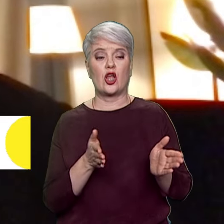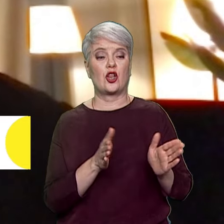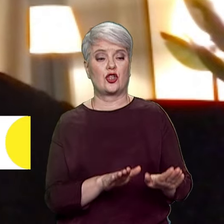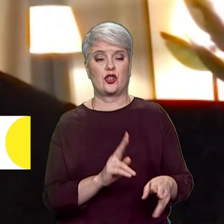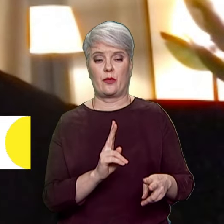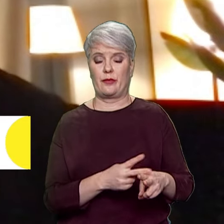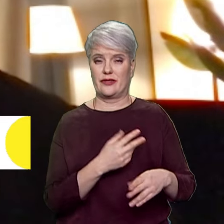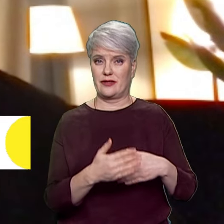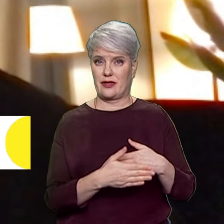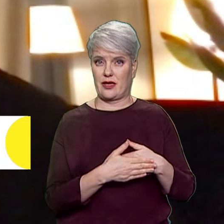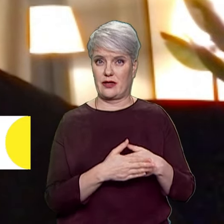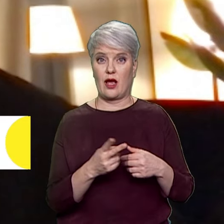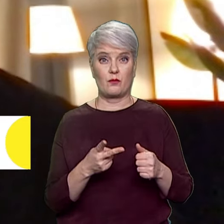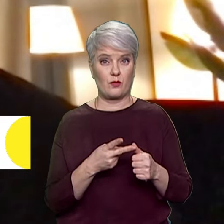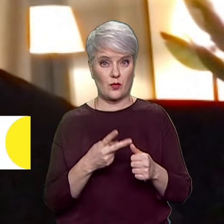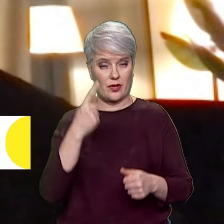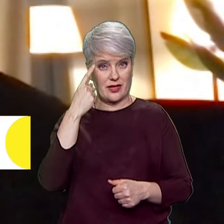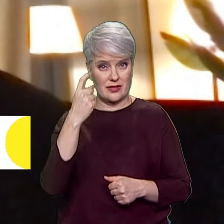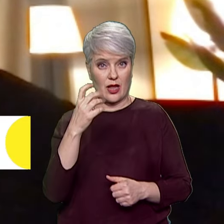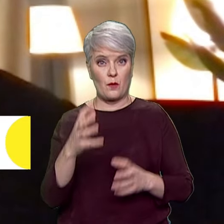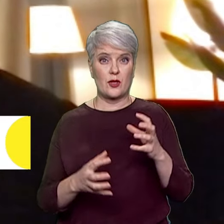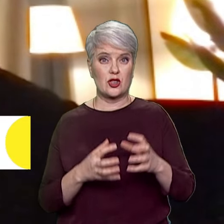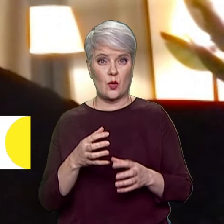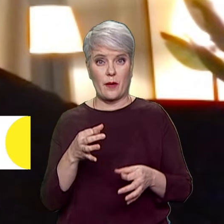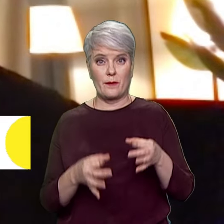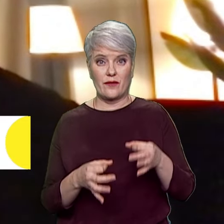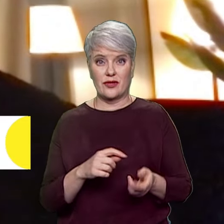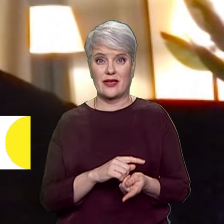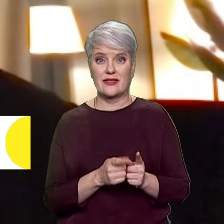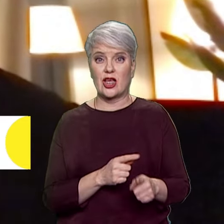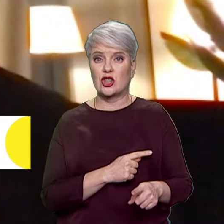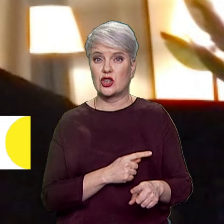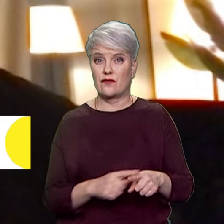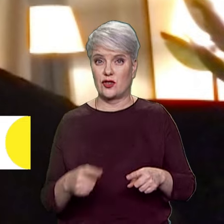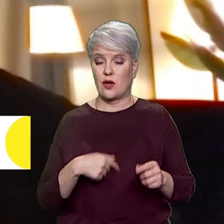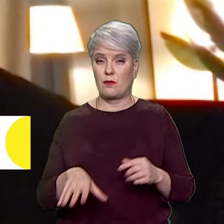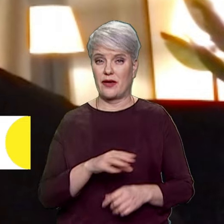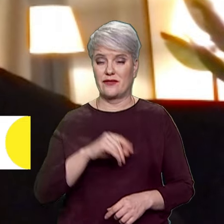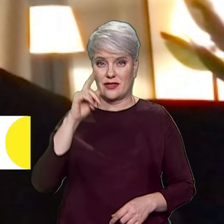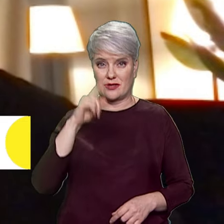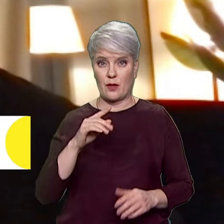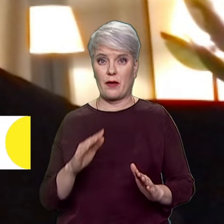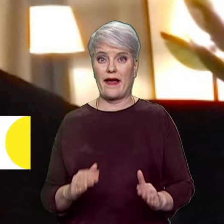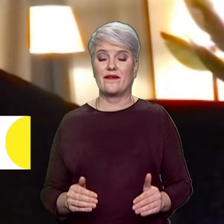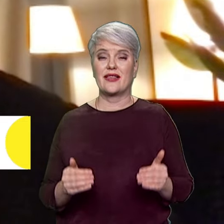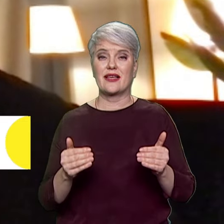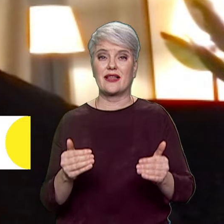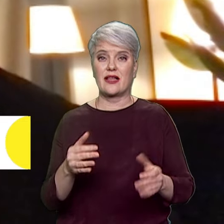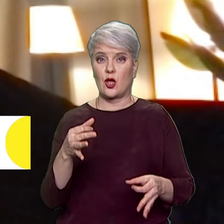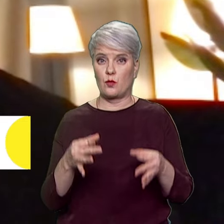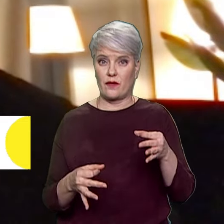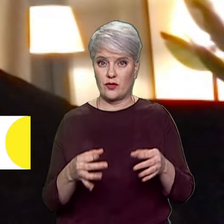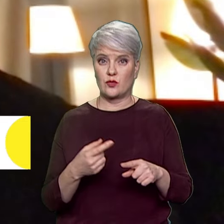-друге, це сигнал про міжнародне правосуддя, яке стає швидшим. Ми всі знаємо, що відкладене правосуддя – це